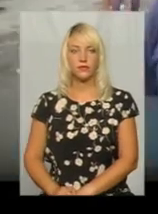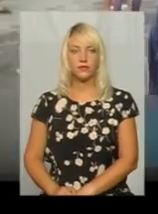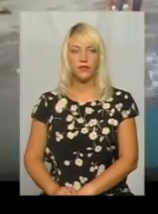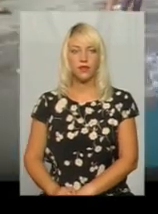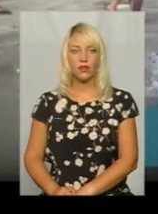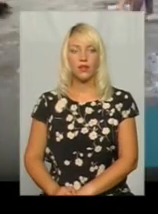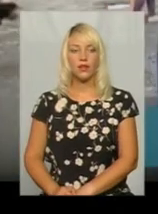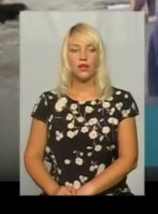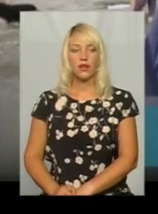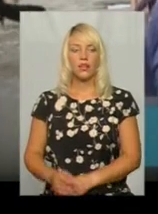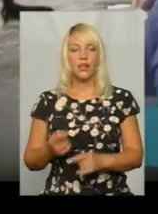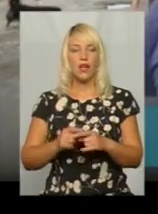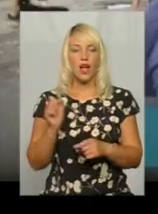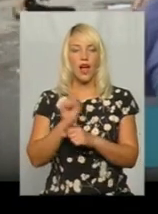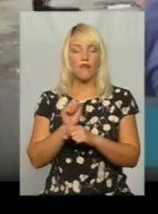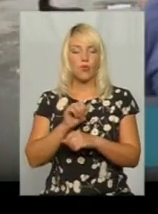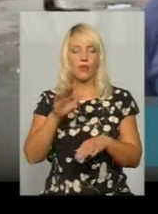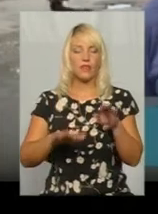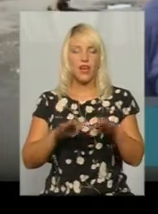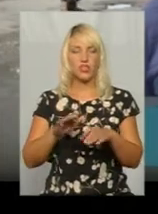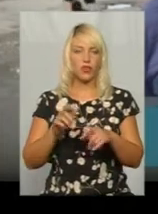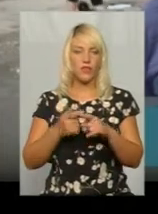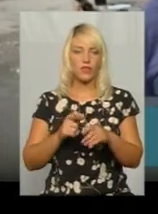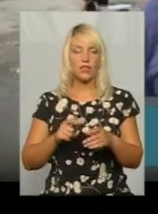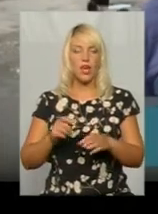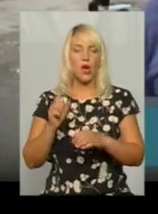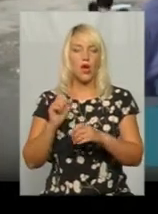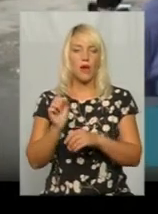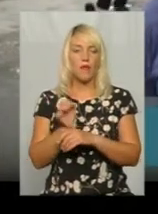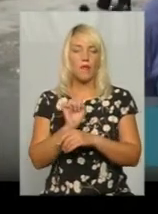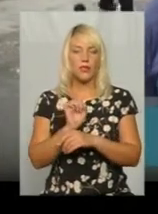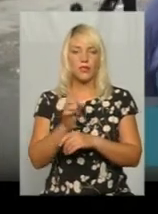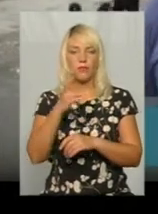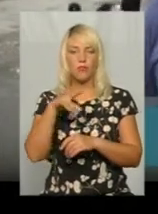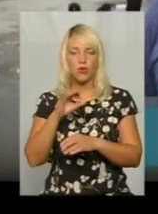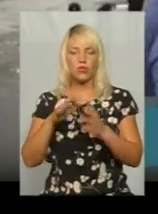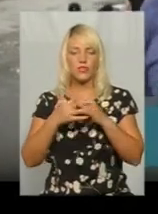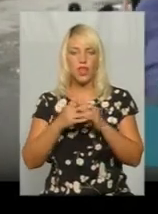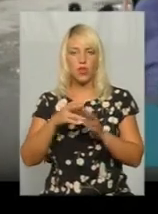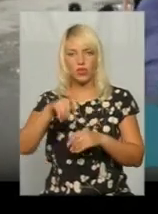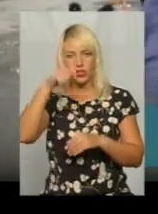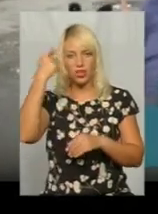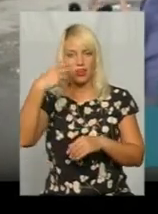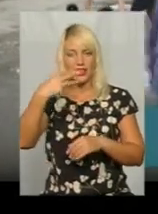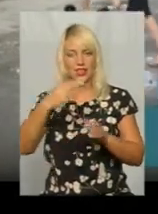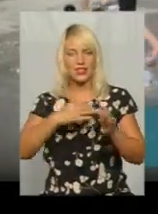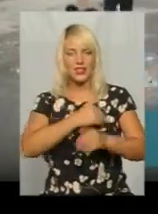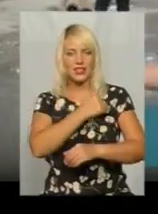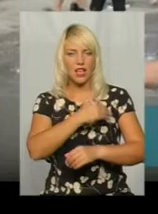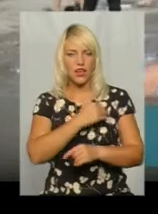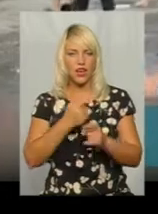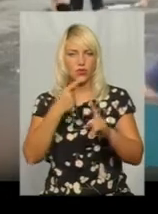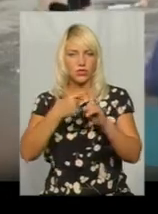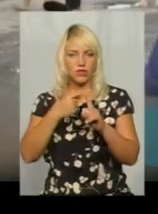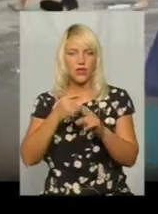Ці автомобілі тяжеловесні йдуть по селі, в спеку 30-ти градусну, руйнують нам дорожне покриття, ви